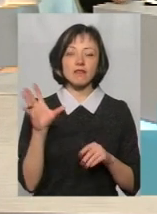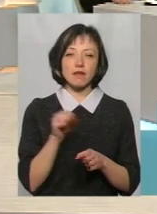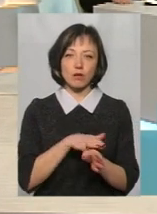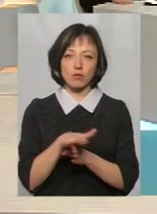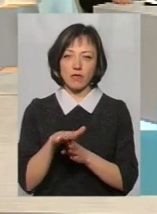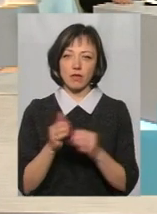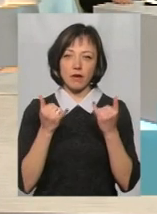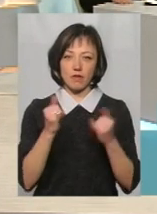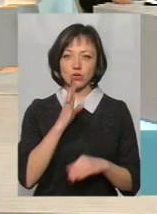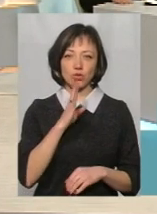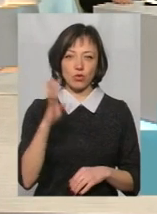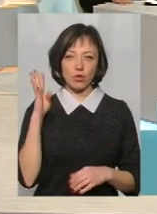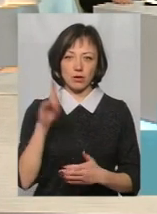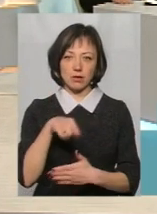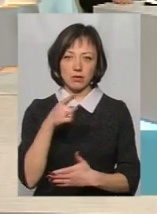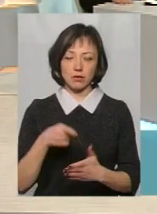вас чотири роки тому?